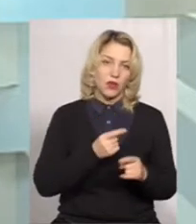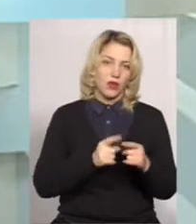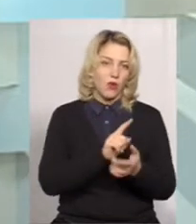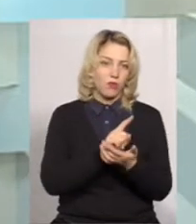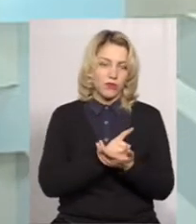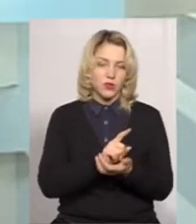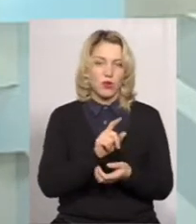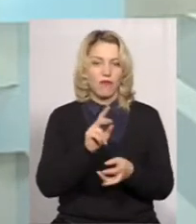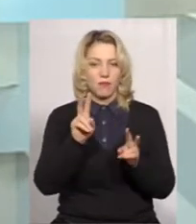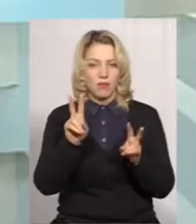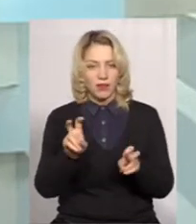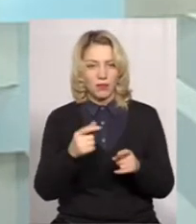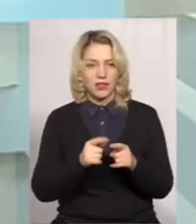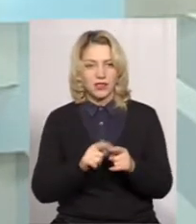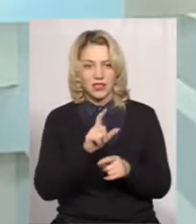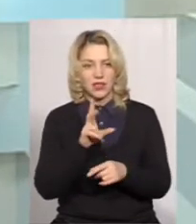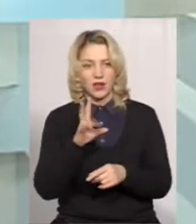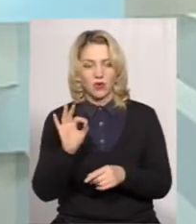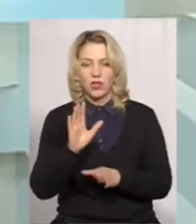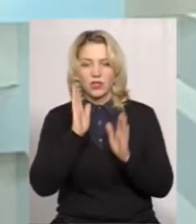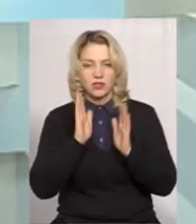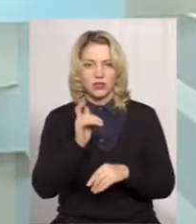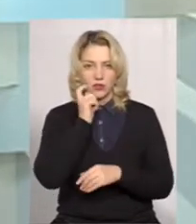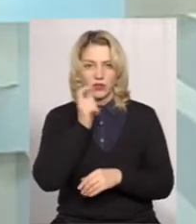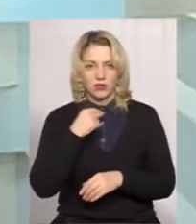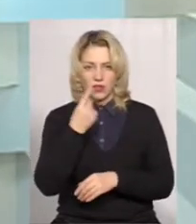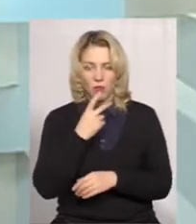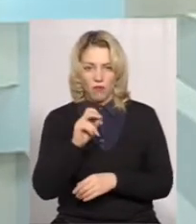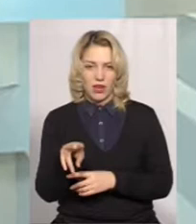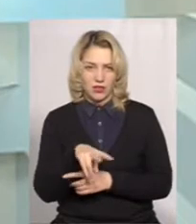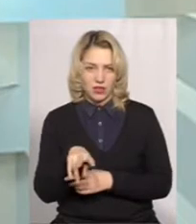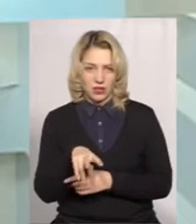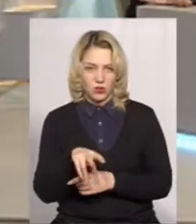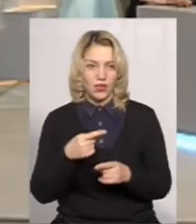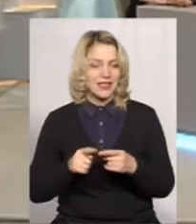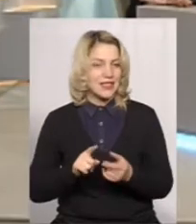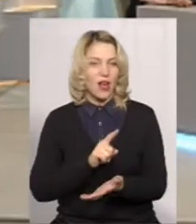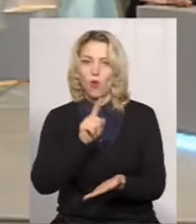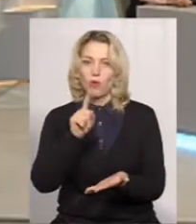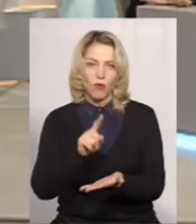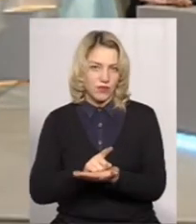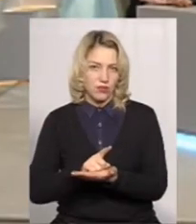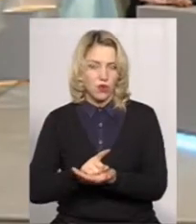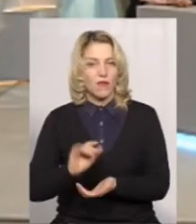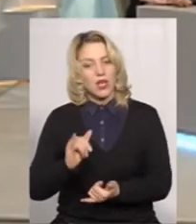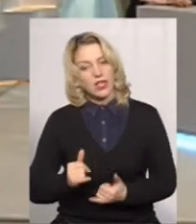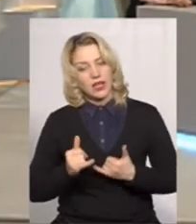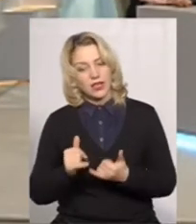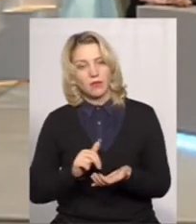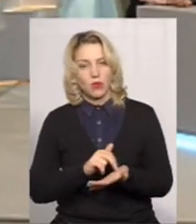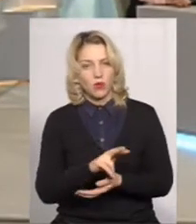зовнішнього незалежного оцінювання з української мови та літератури. Це обов'язково як для